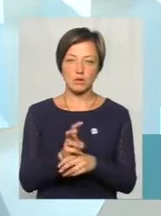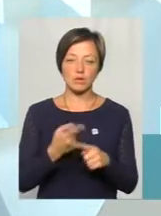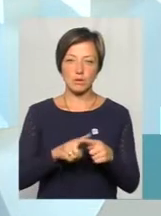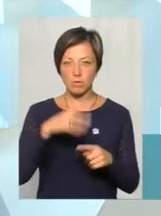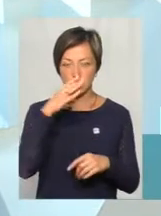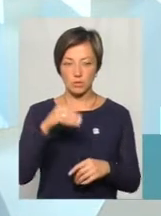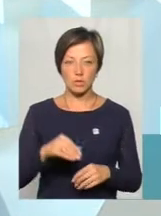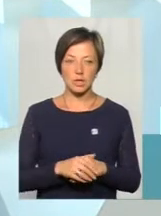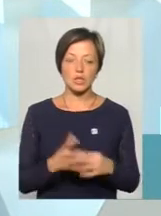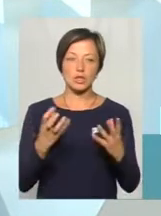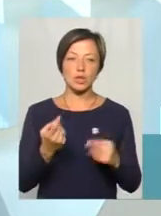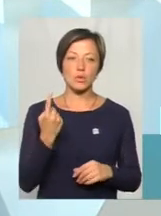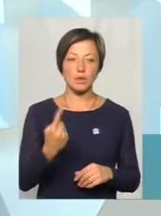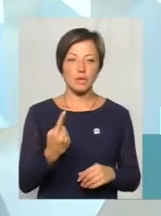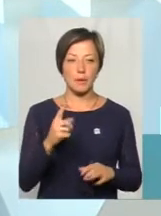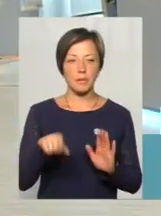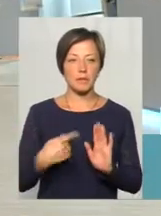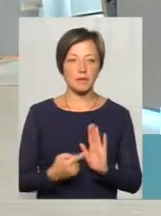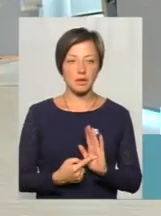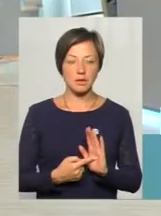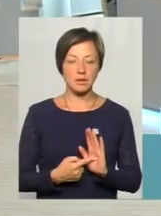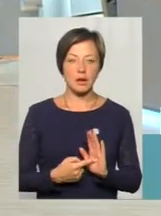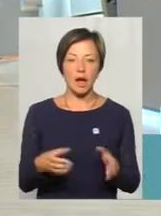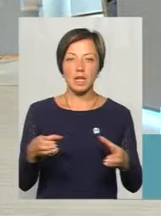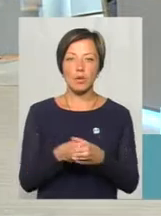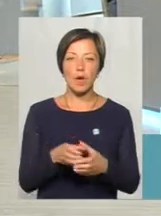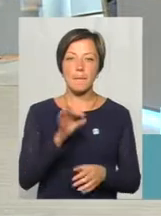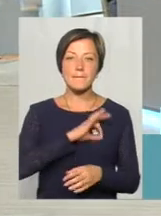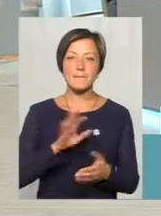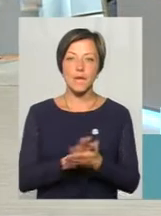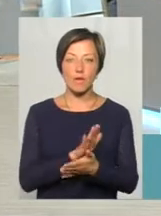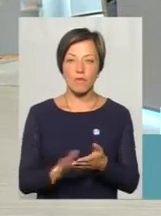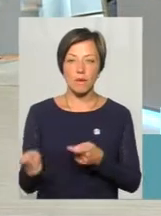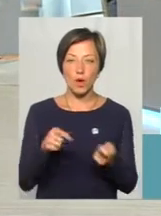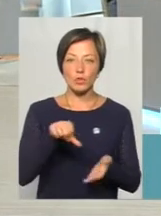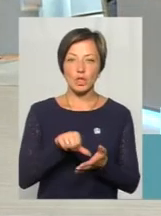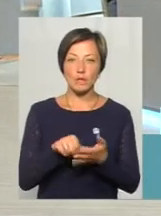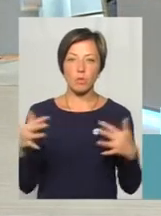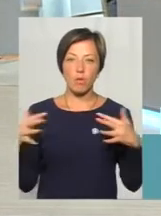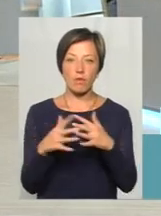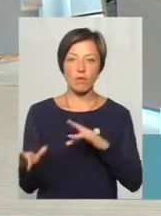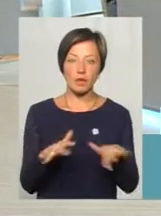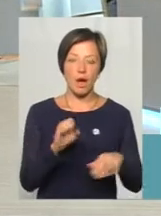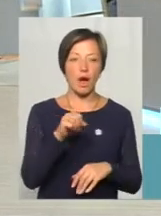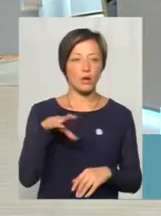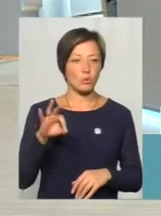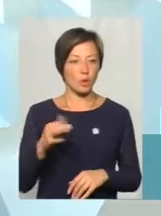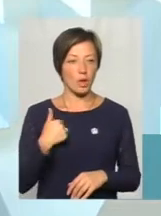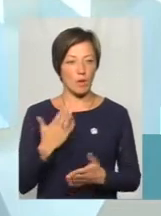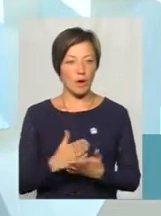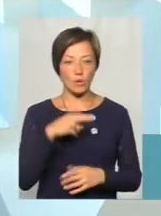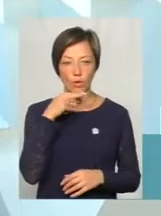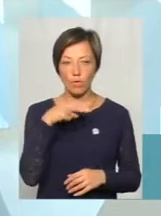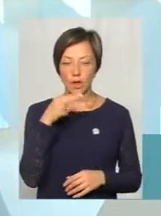маршрутку. І ще одне питання – категорії пільгових переважень. Учасників бойових дій АТО, я маю на увазі.